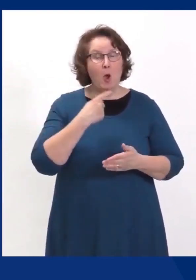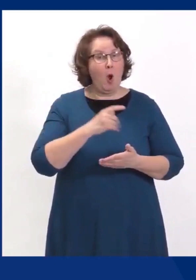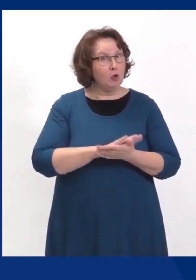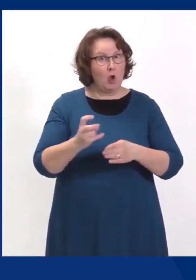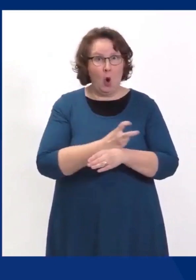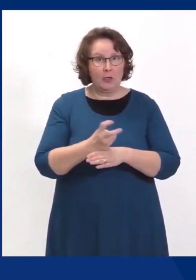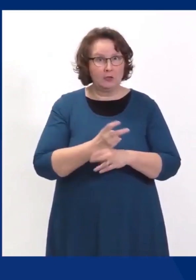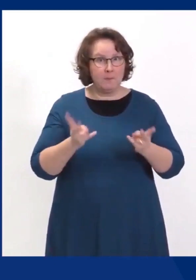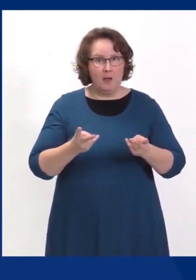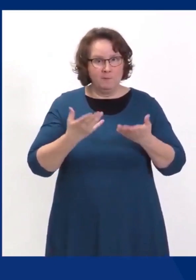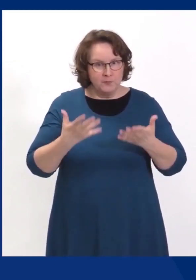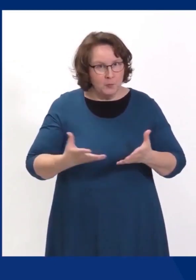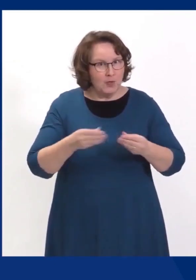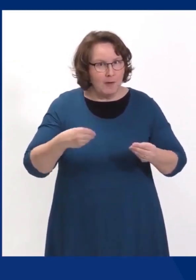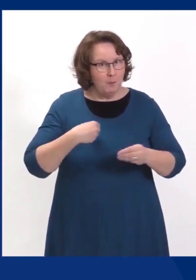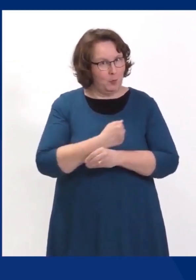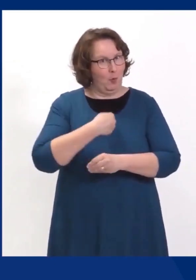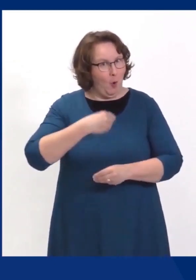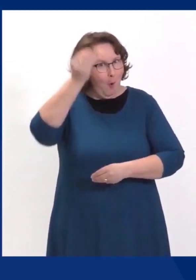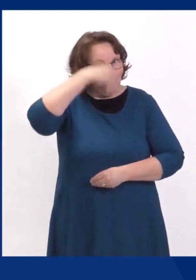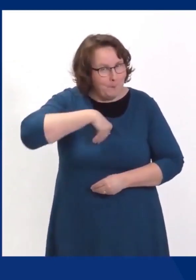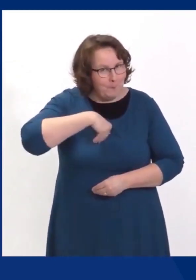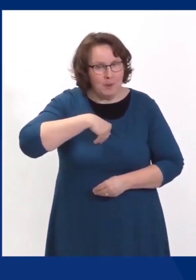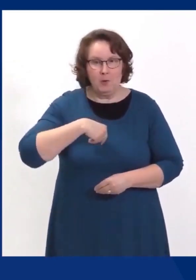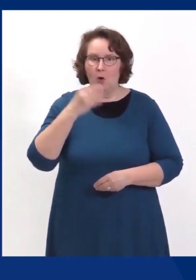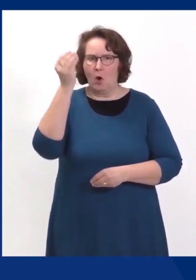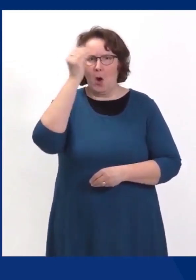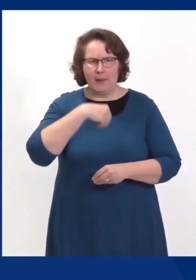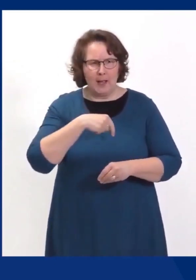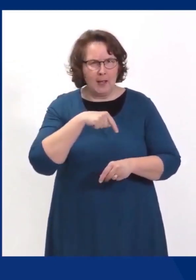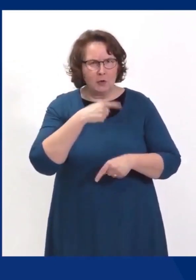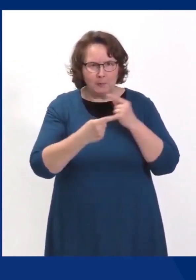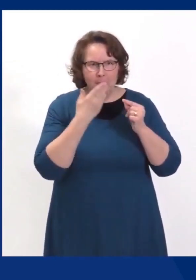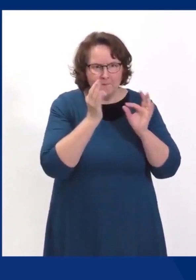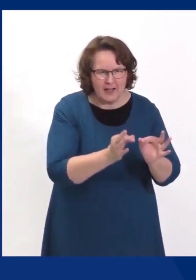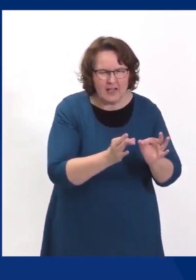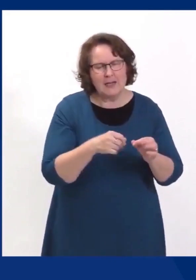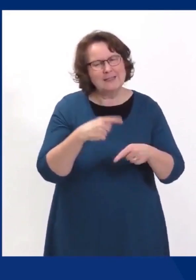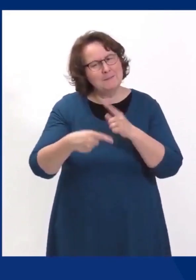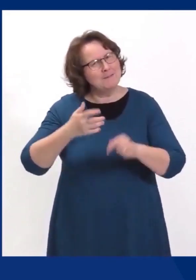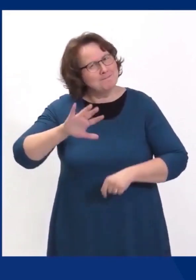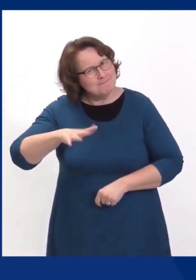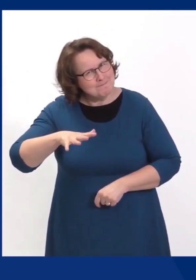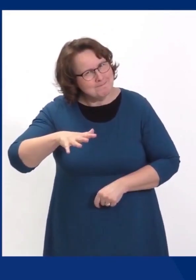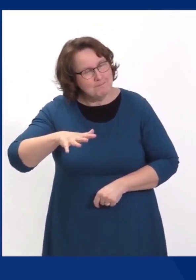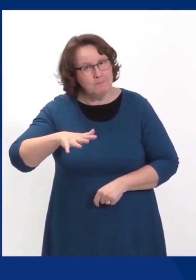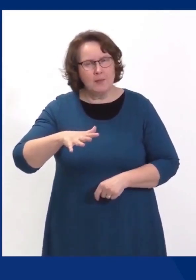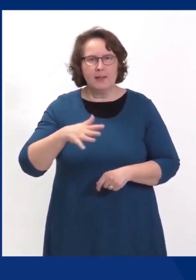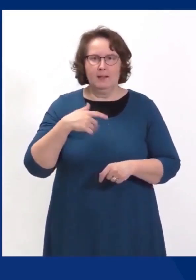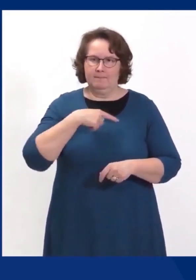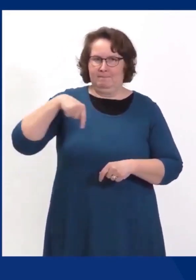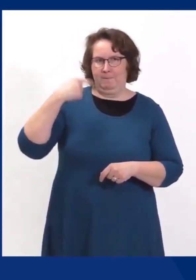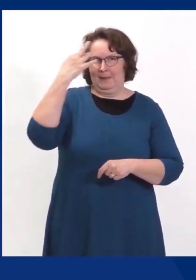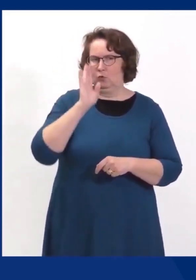jälkeen opitaan tästä sekä se, mikä toimi hyvin ja se, mikä toimi huonosti. Kun me mietitään, millä tavalla opetusta